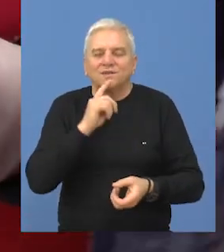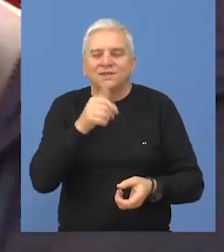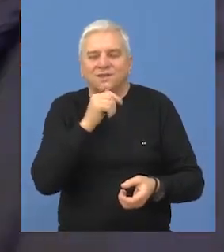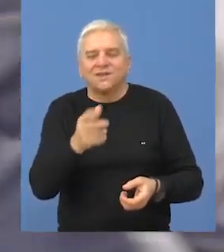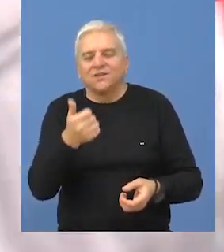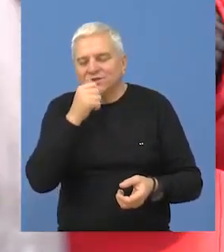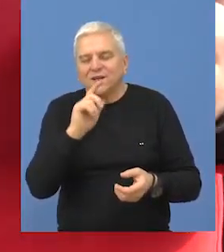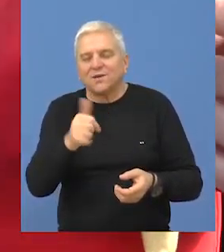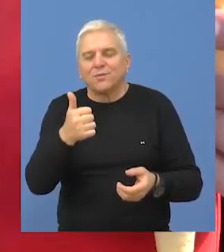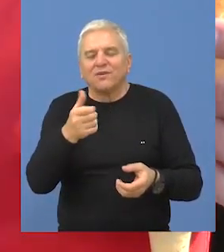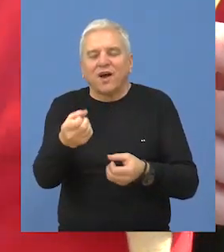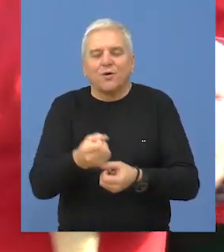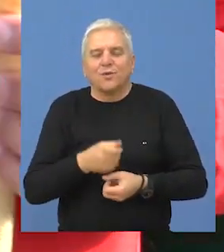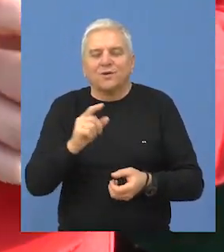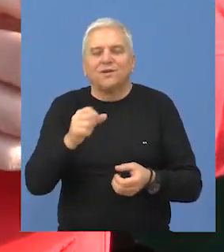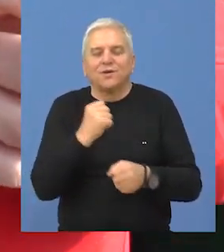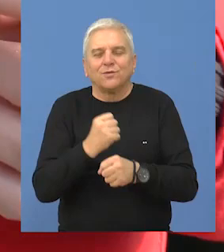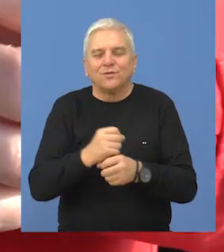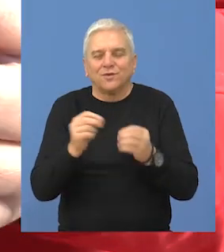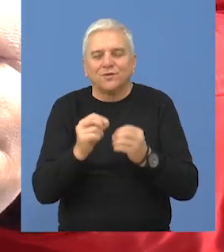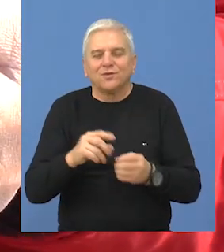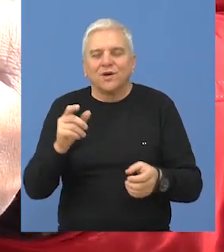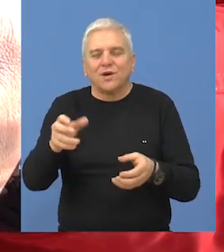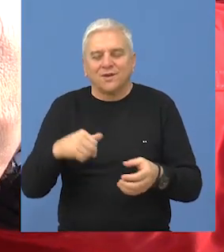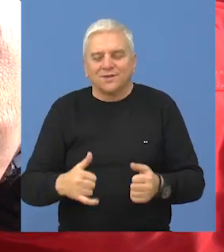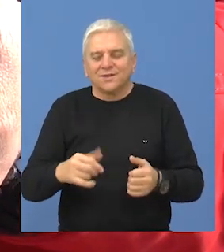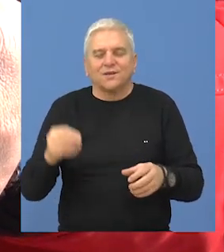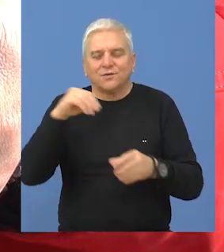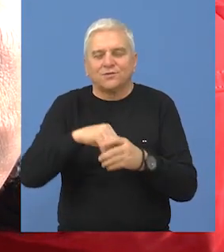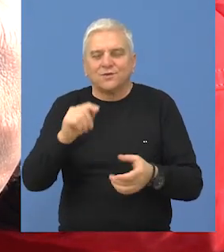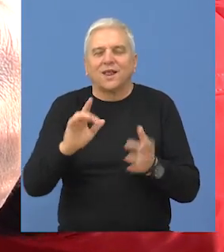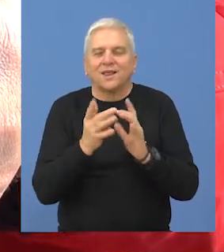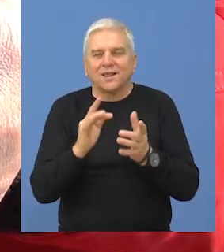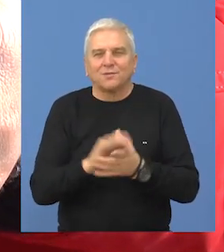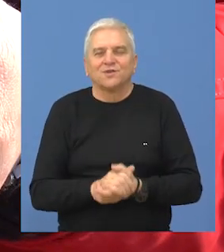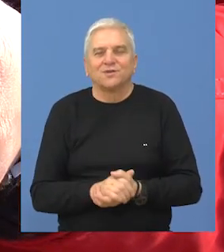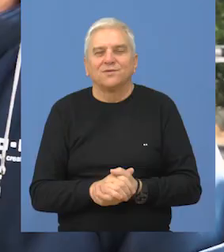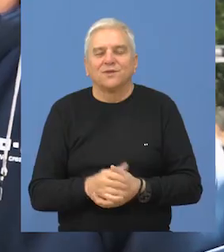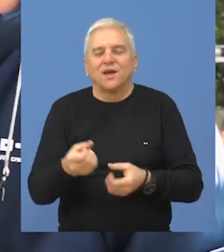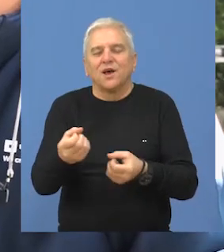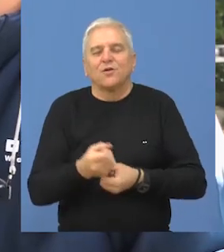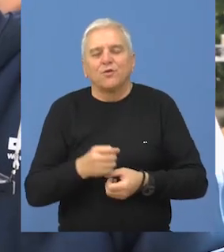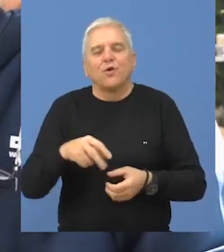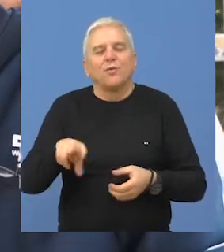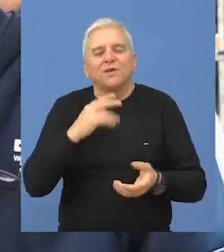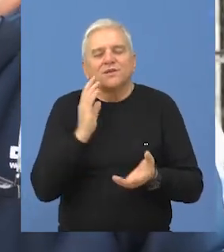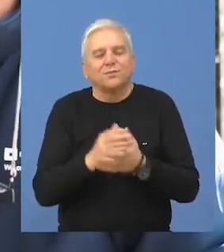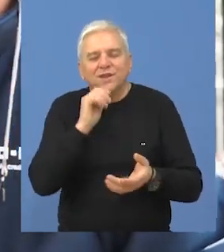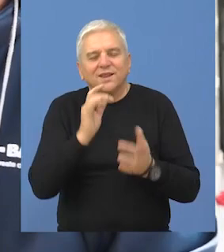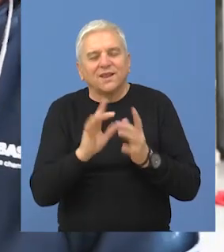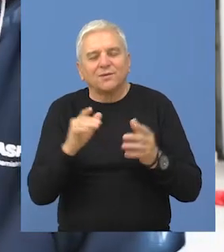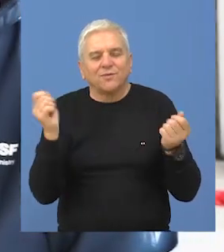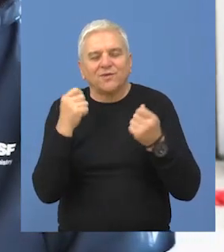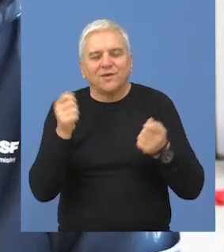zanimljivo jeste da će prva kobasica, napravljena na svinjokulju, učestvovati na takmičenju. Kobasici jada uvek će